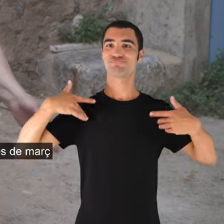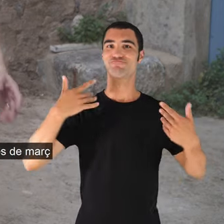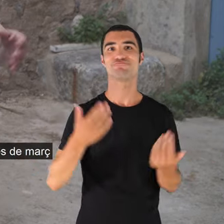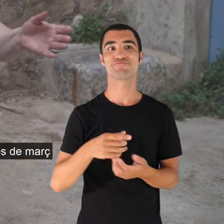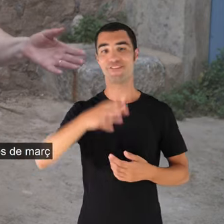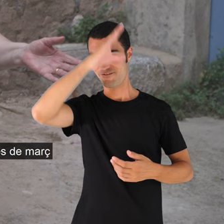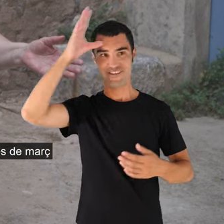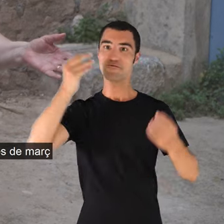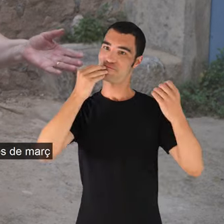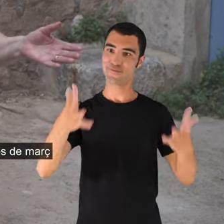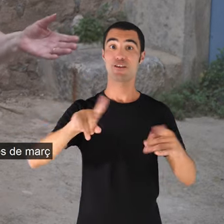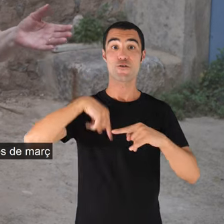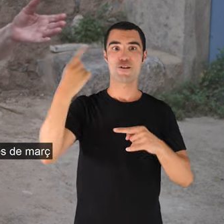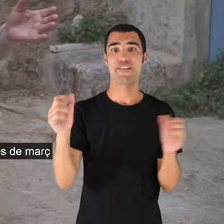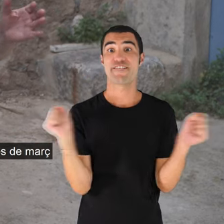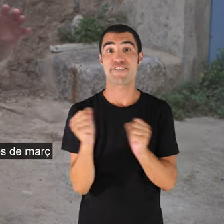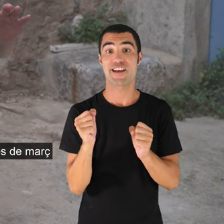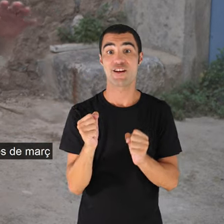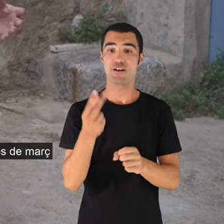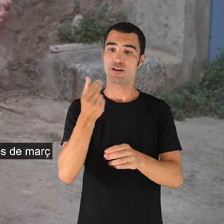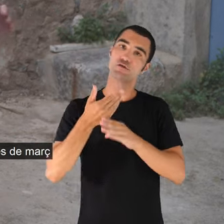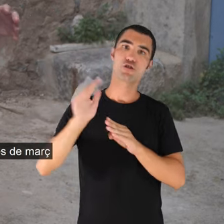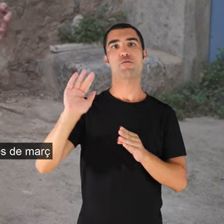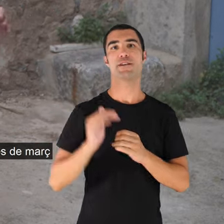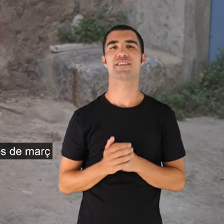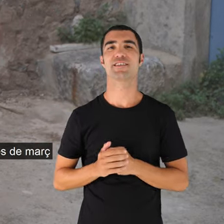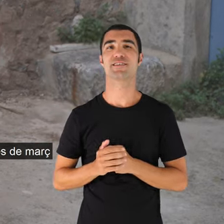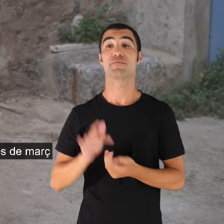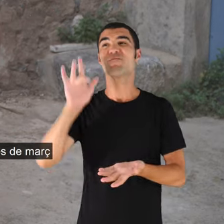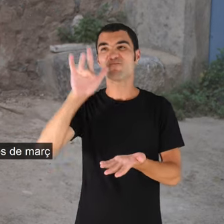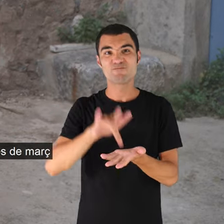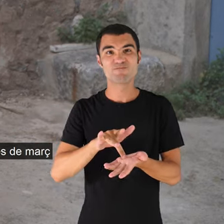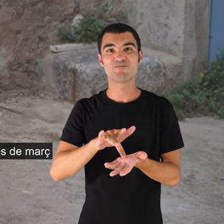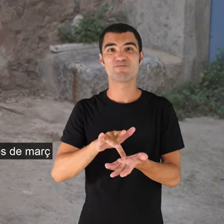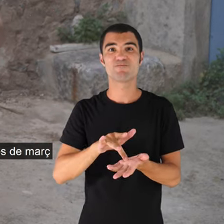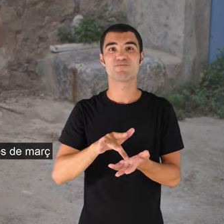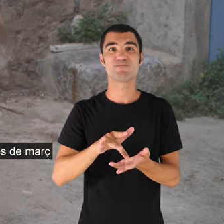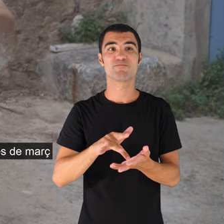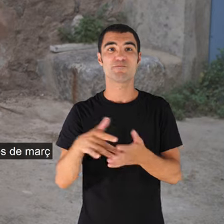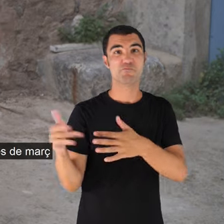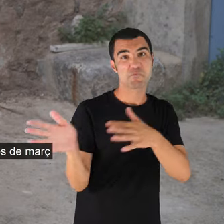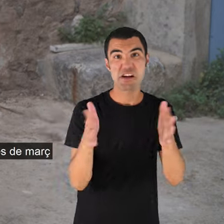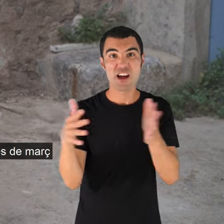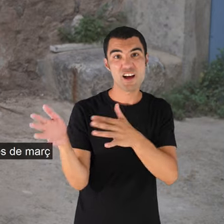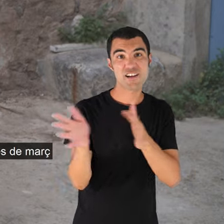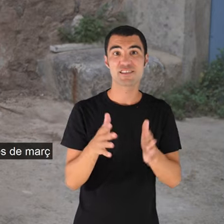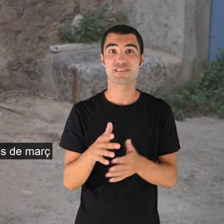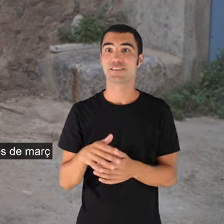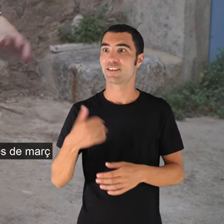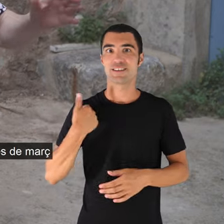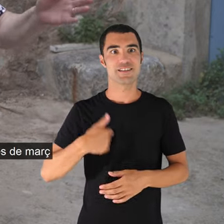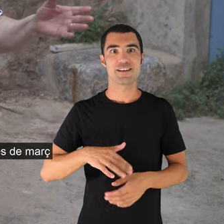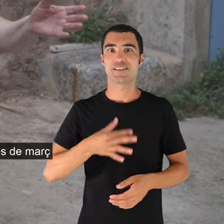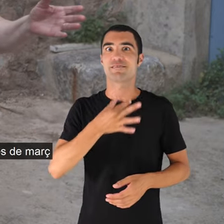d'hivern. Però quan ja se feia dins el mes de mar o això, ja començàvem a anar un poc torts.